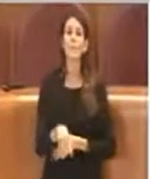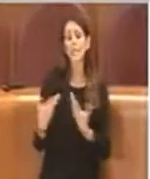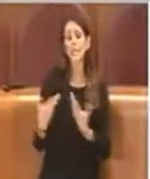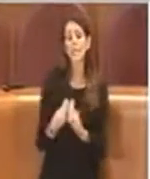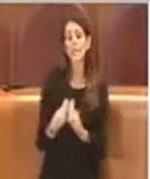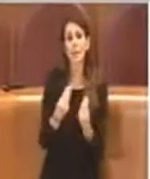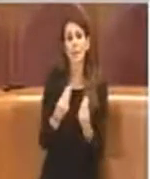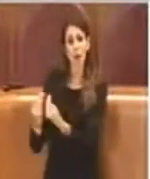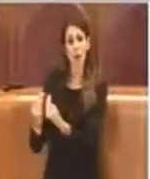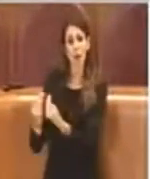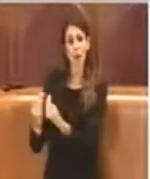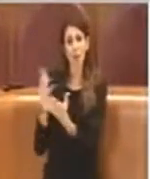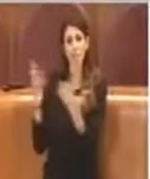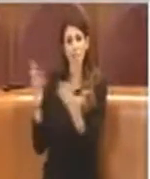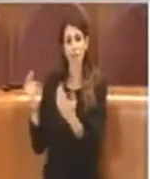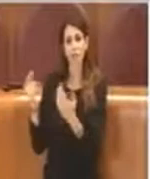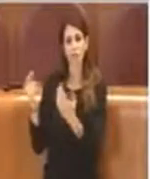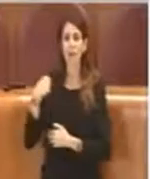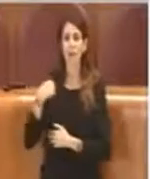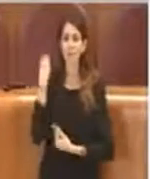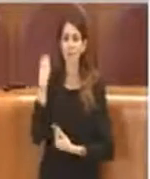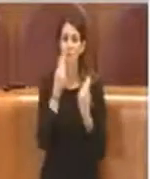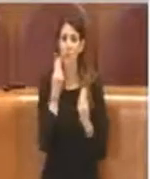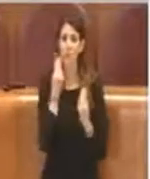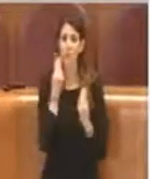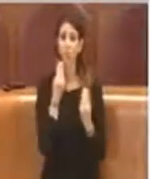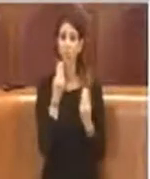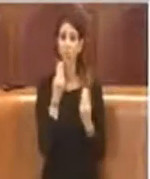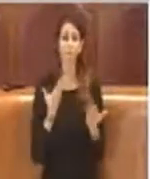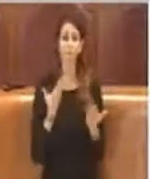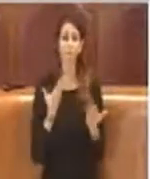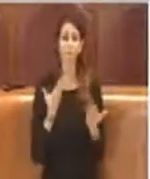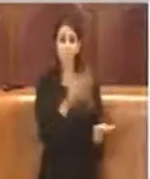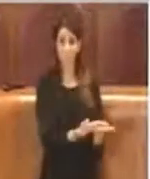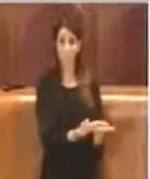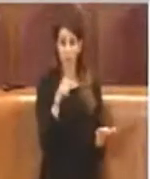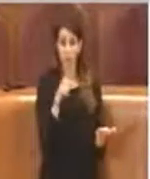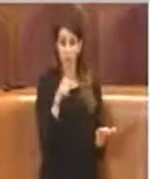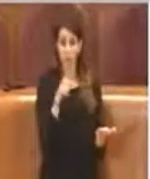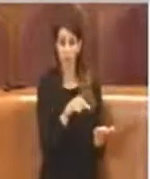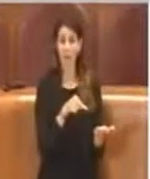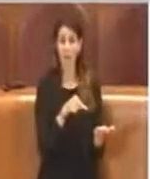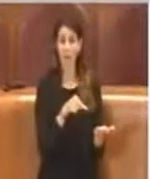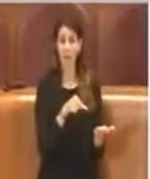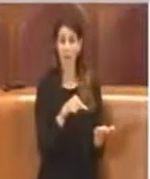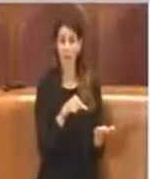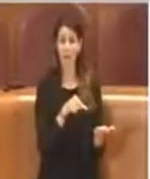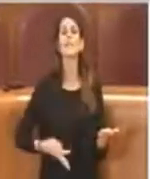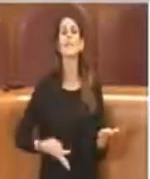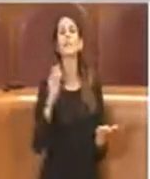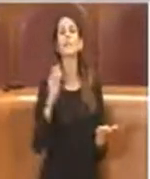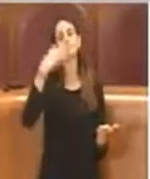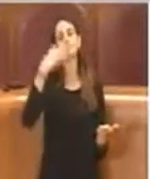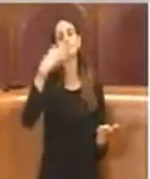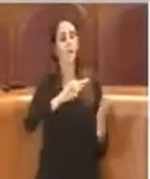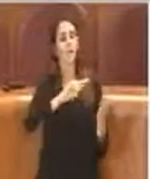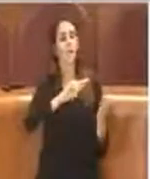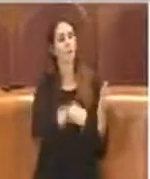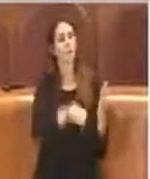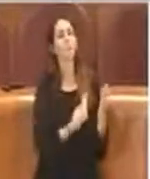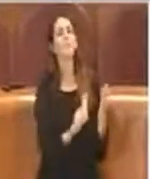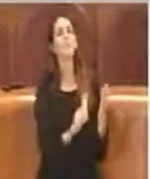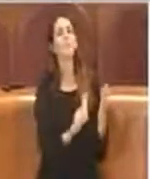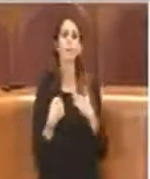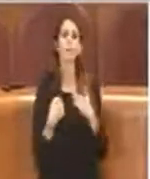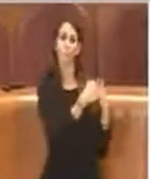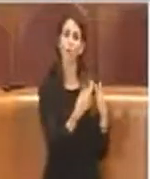colleghi della maggioranza, io ho ritenuto importante sottoscrivere la mozione del Consigliere Filomeni, con il quale abbiamo comunque sempre